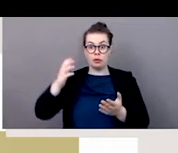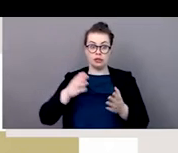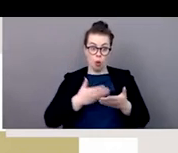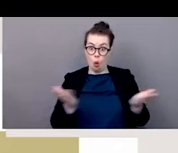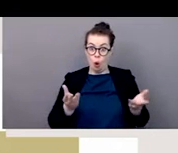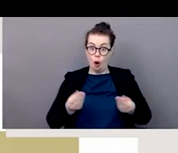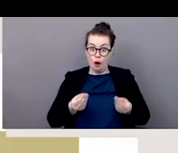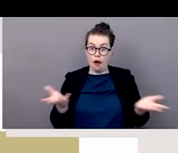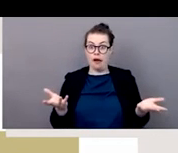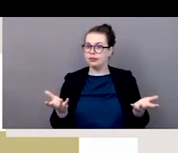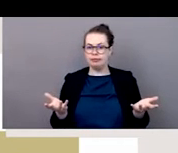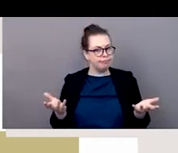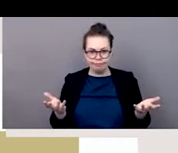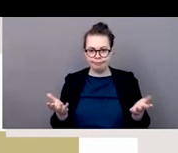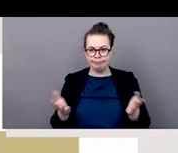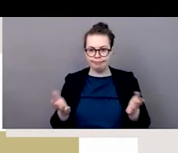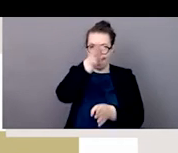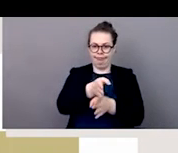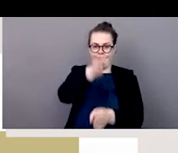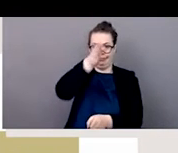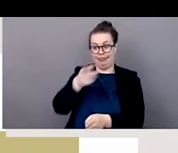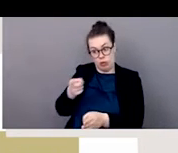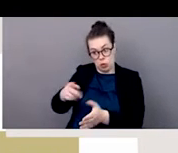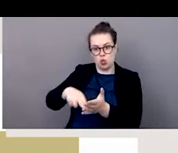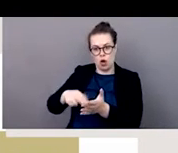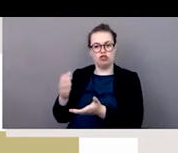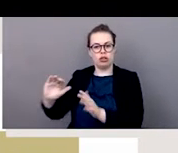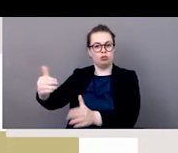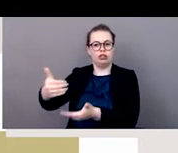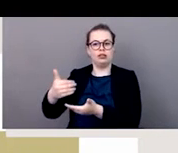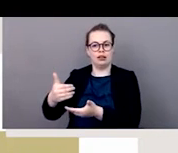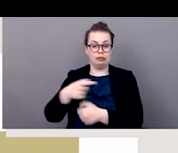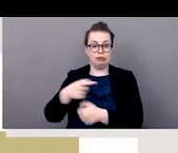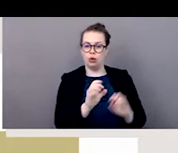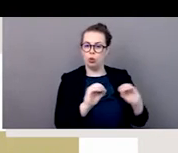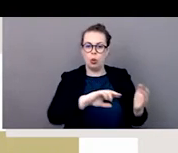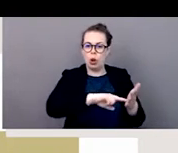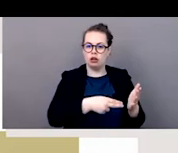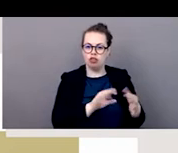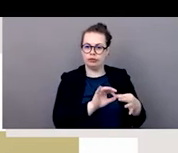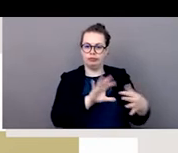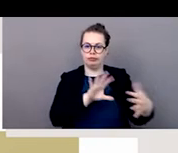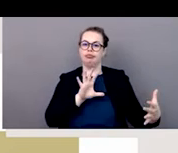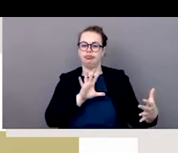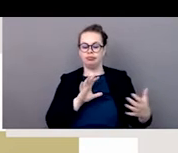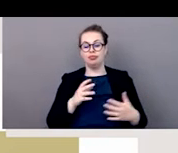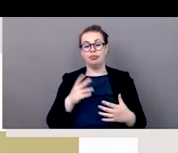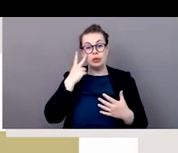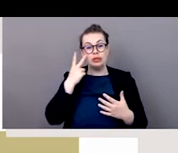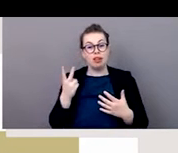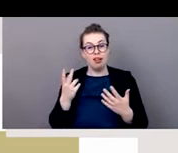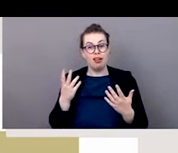vulnérable il y a cette faille comme il a été mentionné par ma collègue tout à l'heure lors de sa